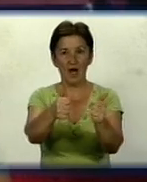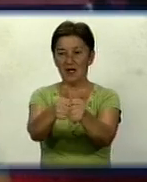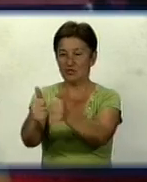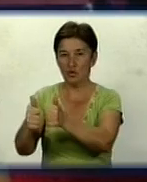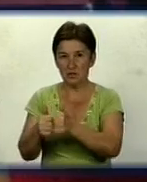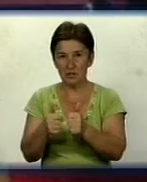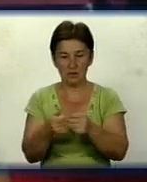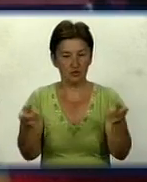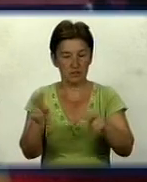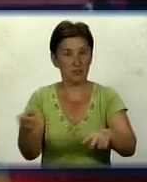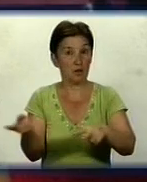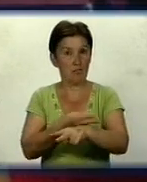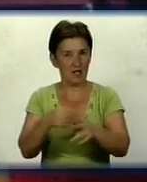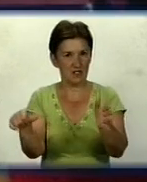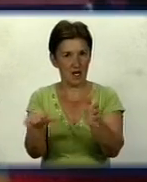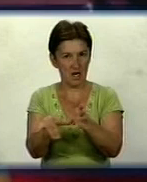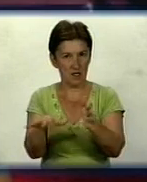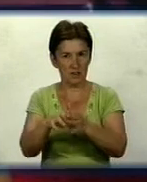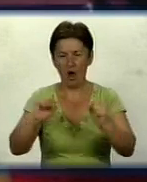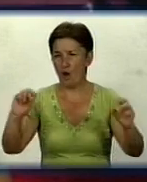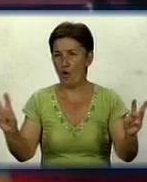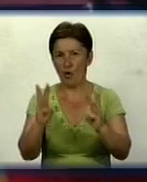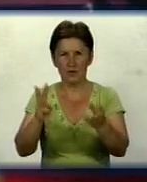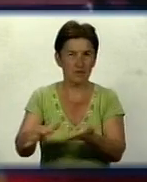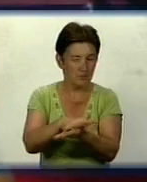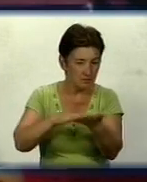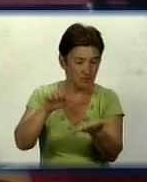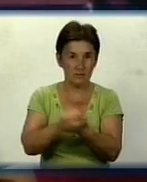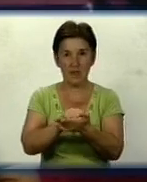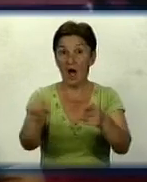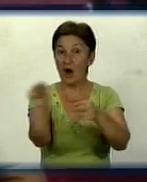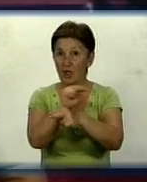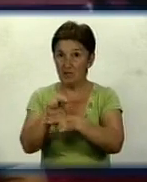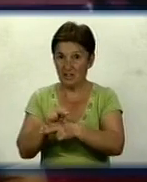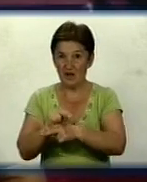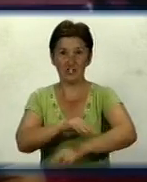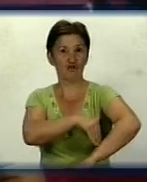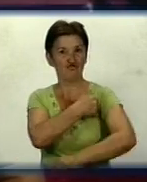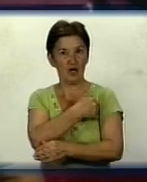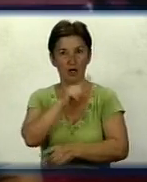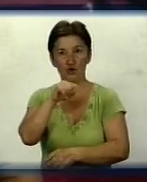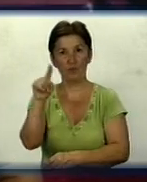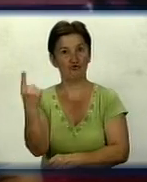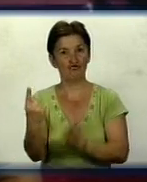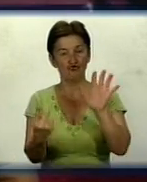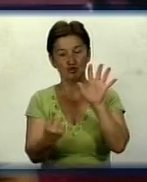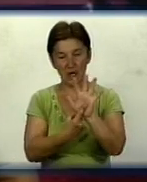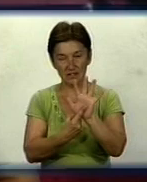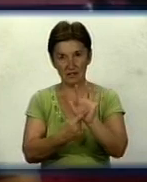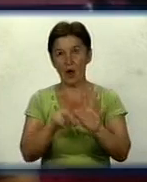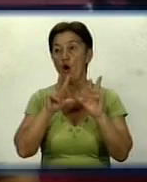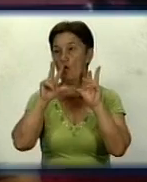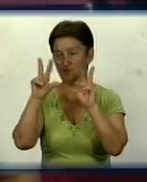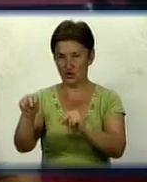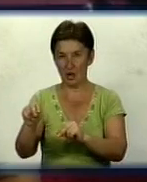залишилося без електрики. Вогонь завдав збитків і у під'їзді. Відремонтувати його працівники ЖКО номер 6 обіцяли протягом місяця. Проте люди чекають